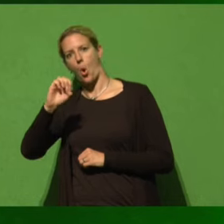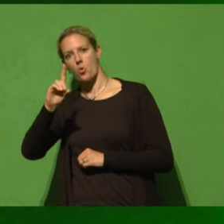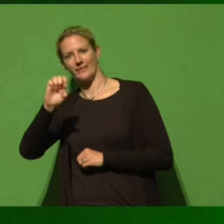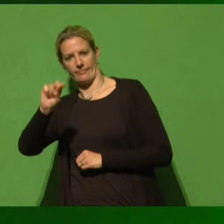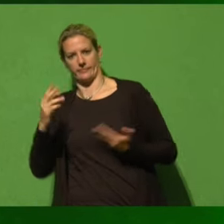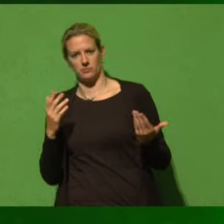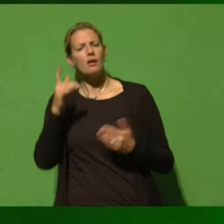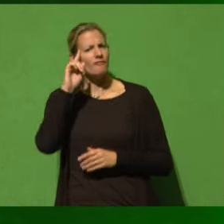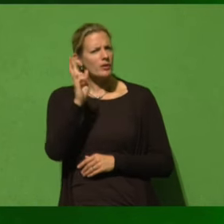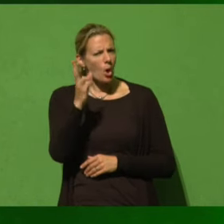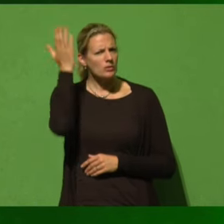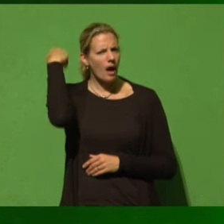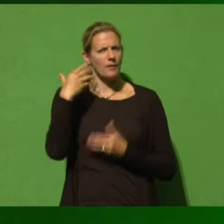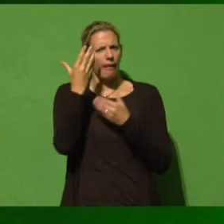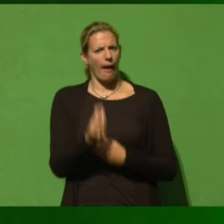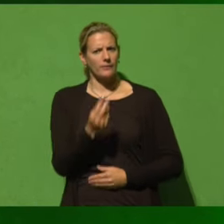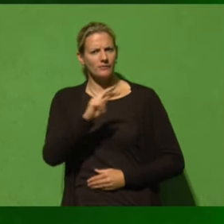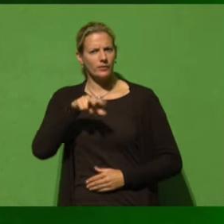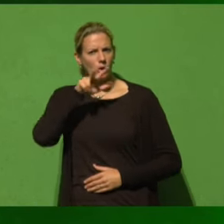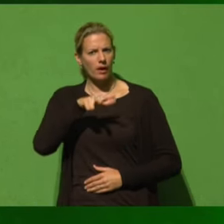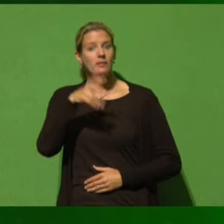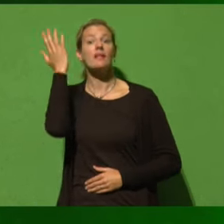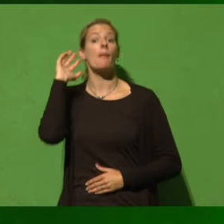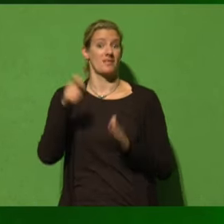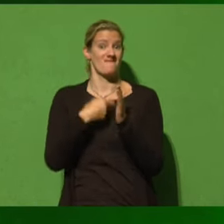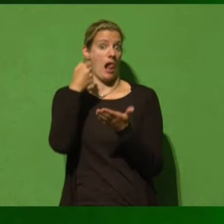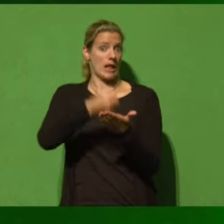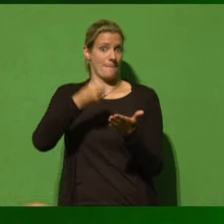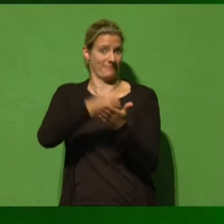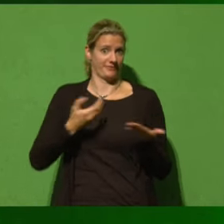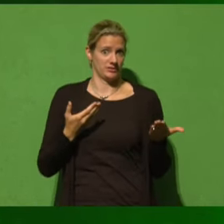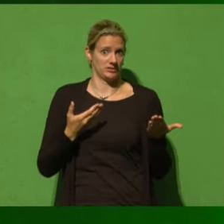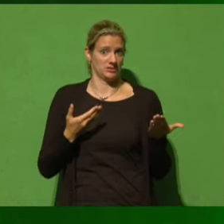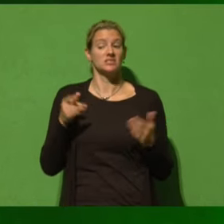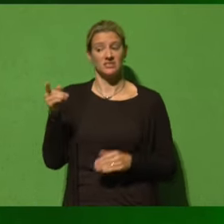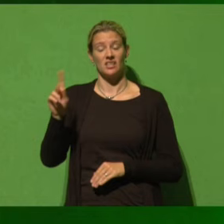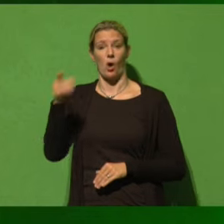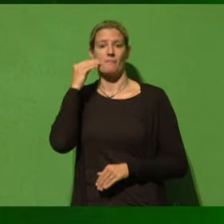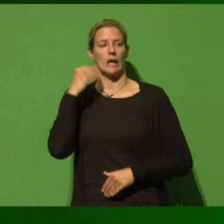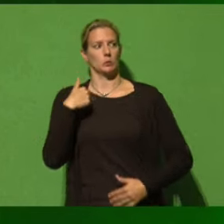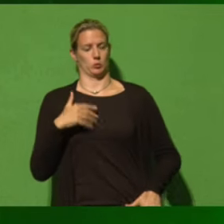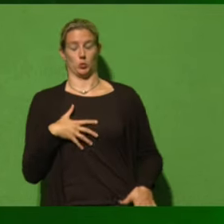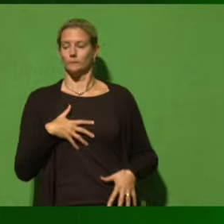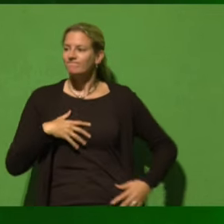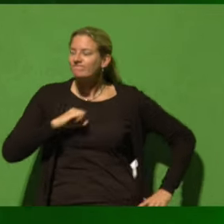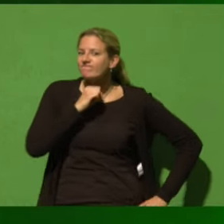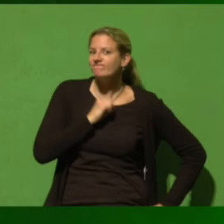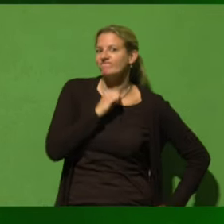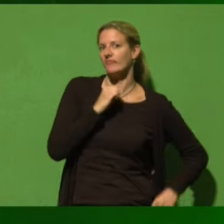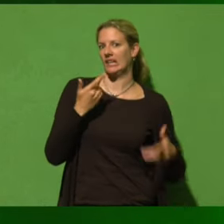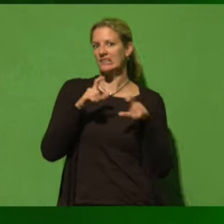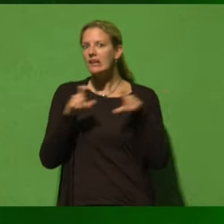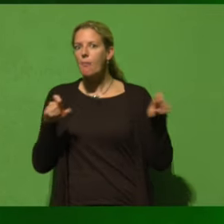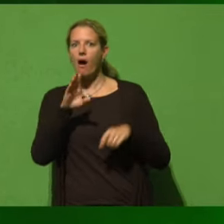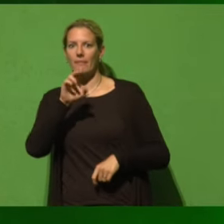es war Wahlkampf und Frau Merkel war in gewissen Schwierigkeiten, was die BND-Affäre, was die NSA-Affäre